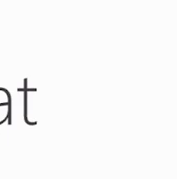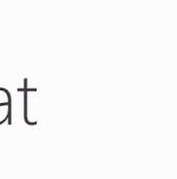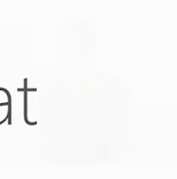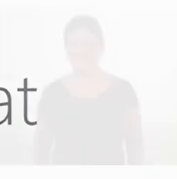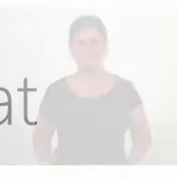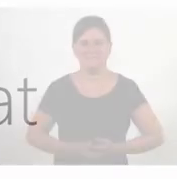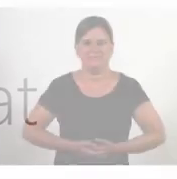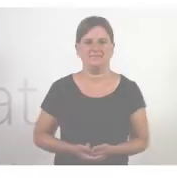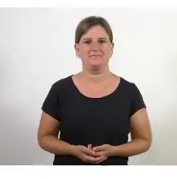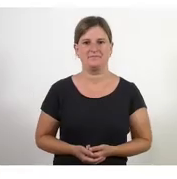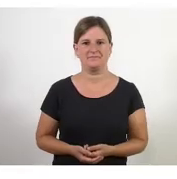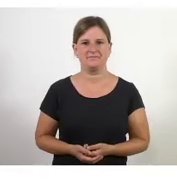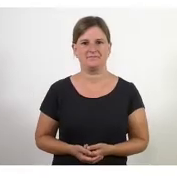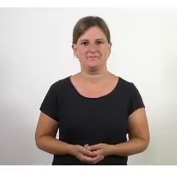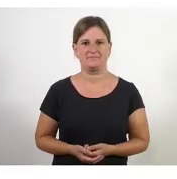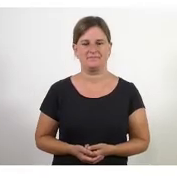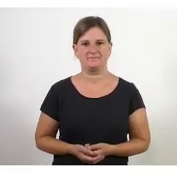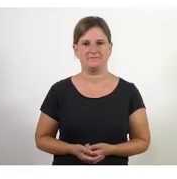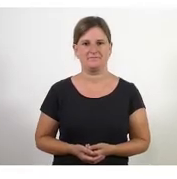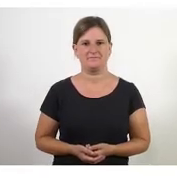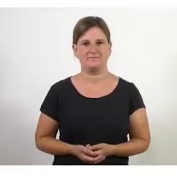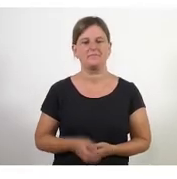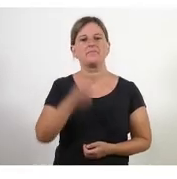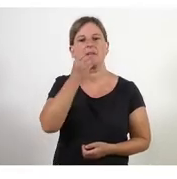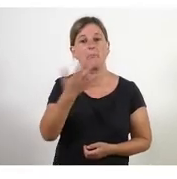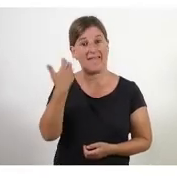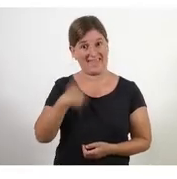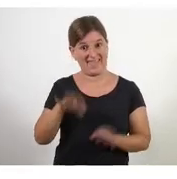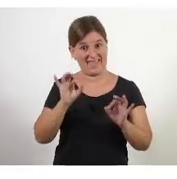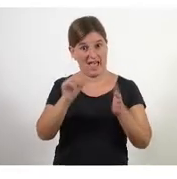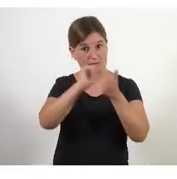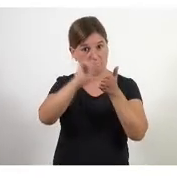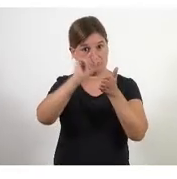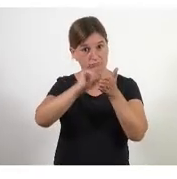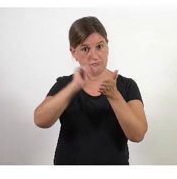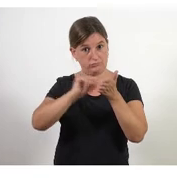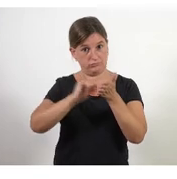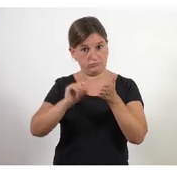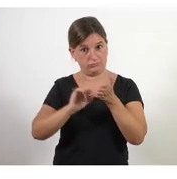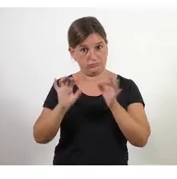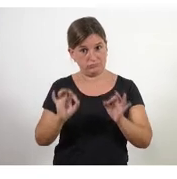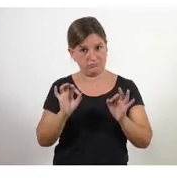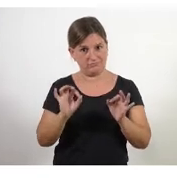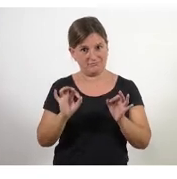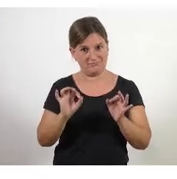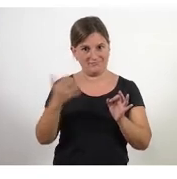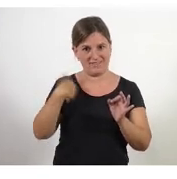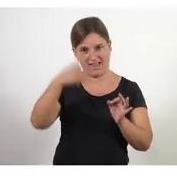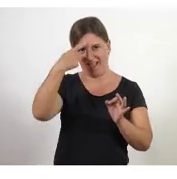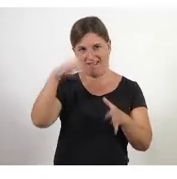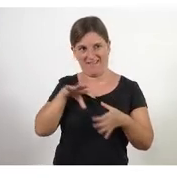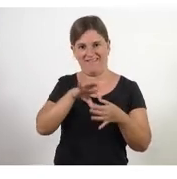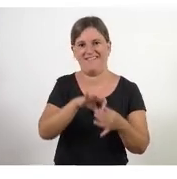molt bé i ara que ja tens aquestes cosetes apuntades i vas agafant i ancorant el